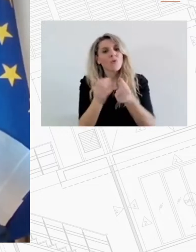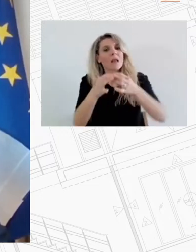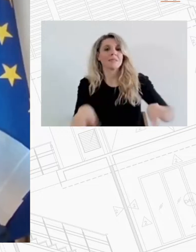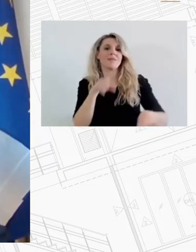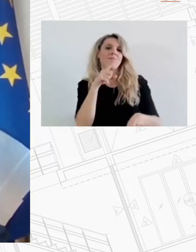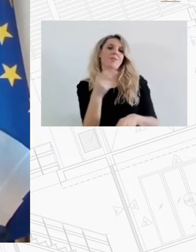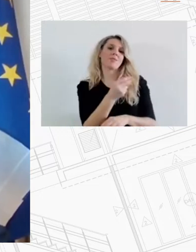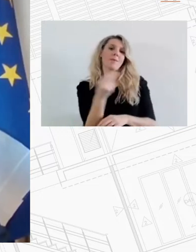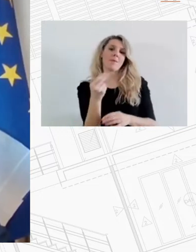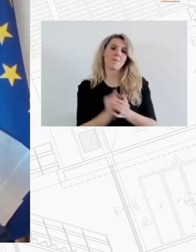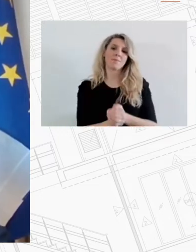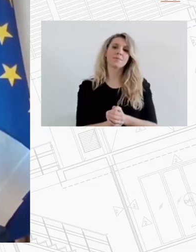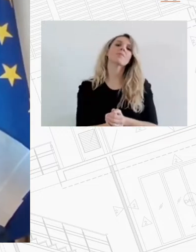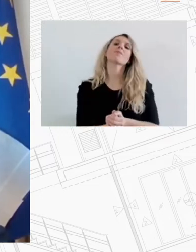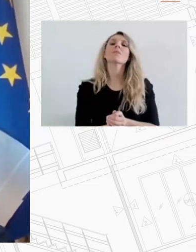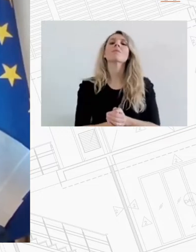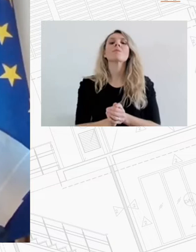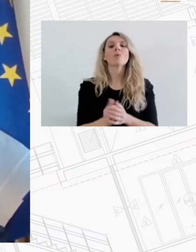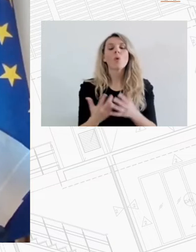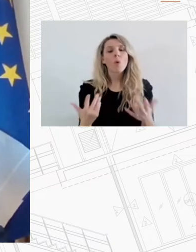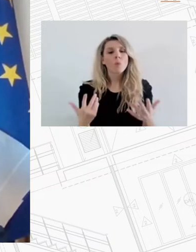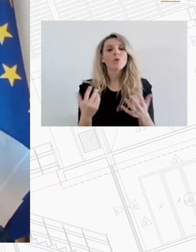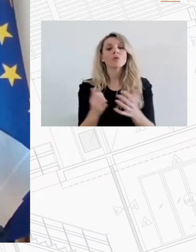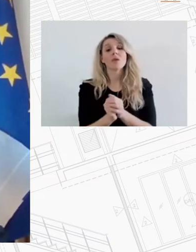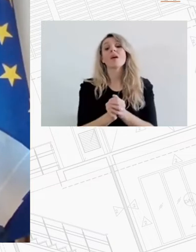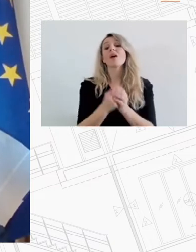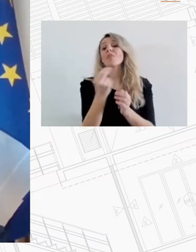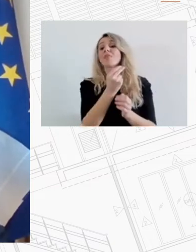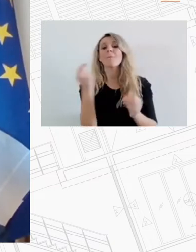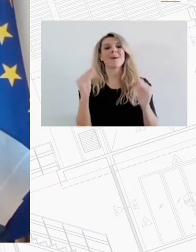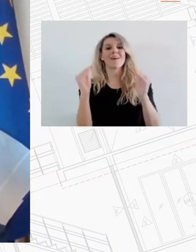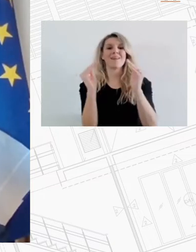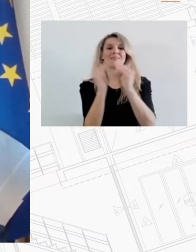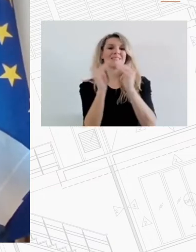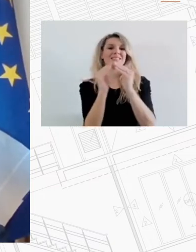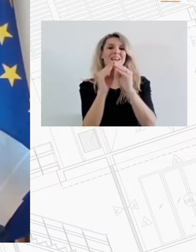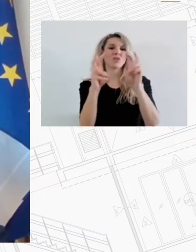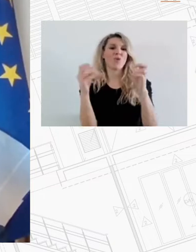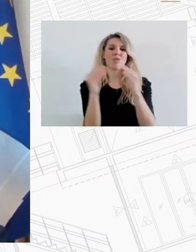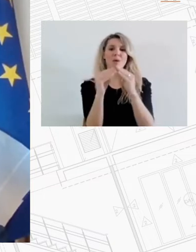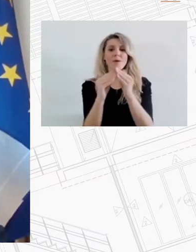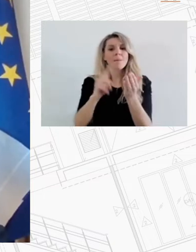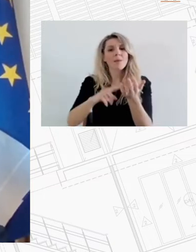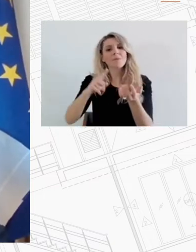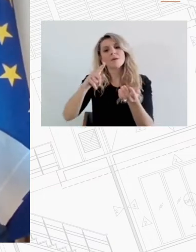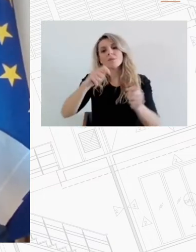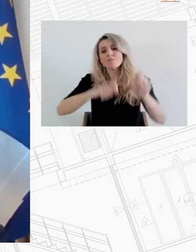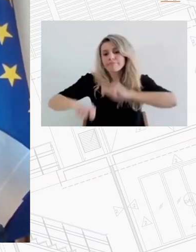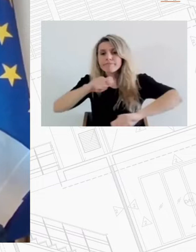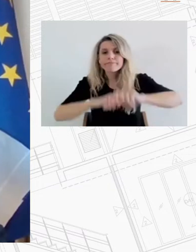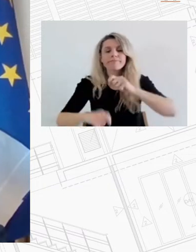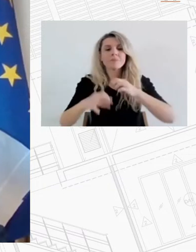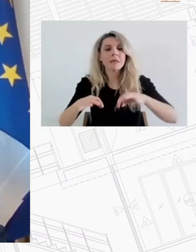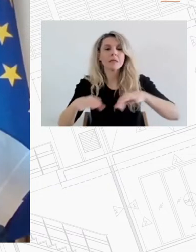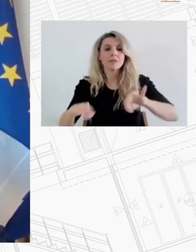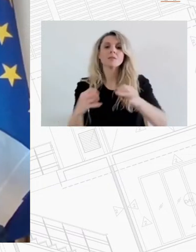σημαντικές αστικές προκλήσεις που συνδέονται με το στεγαστικό ζήτημα και οφείλει και να δημιουργήσει να βγει μπροστά σε μια